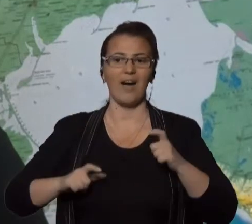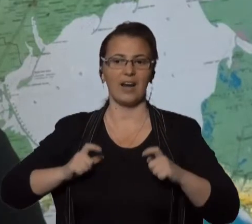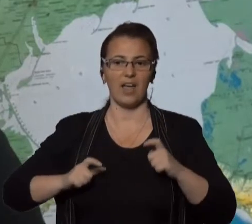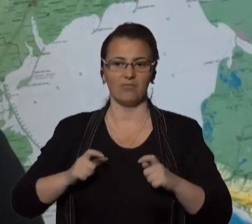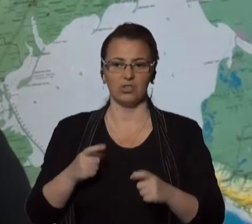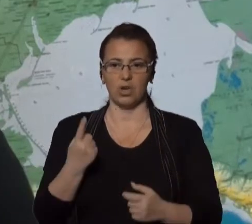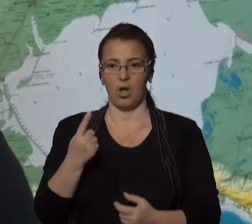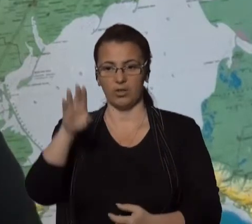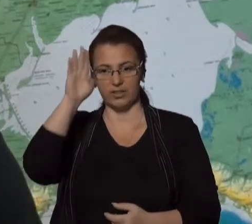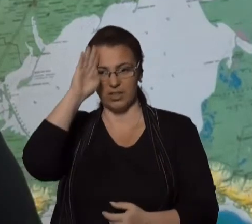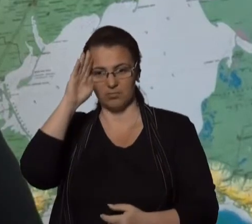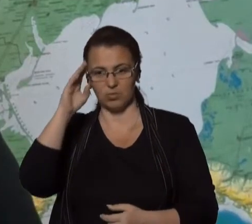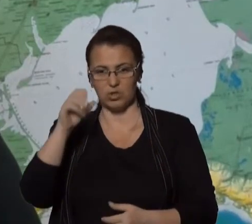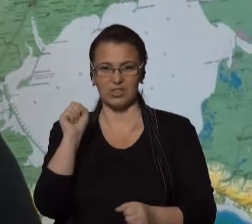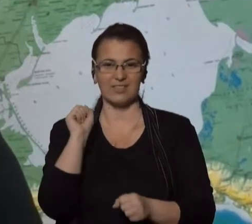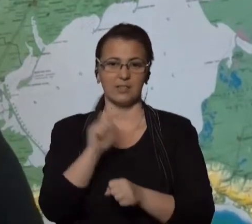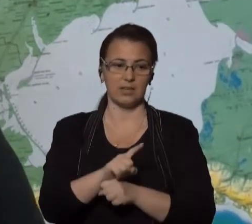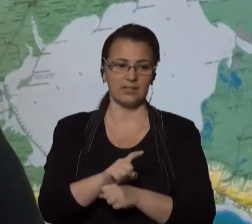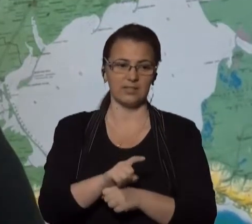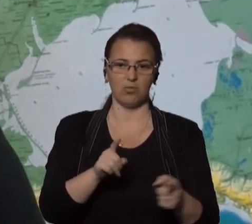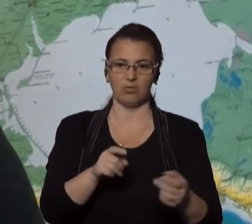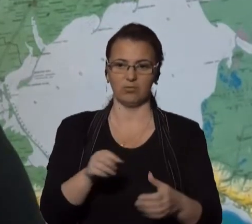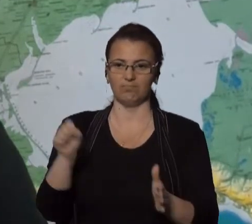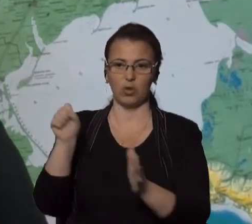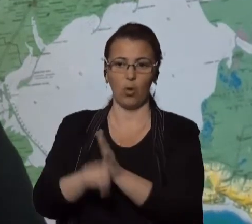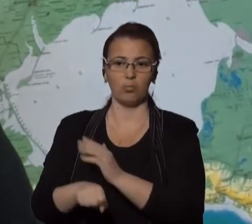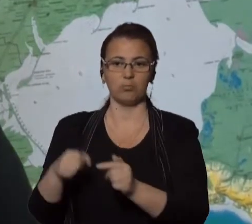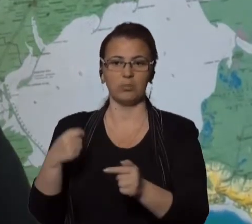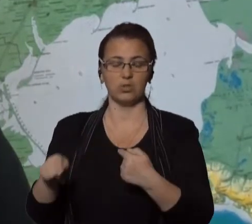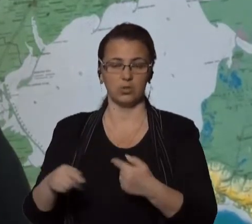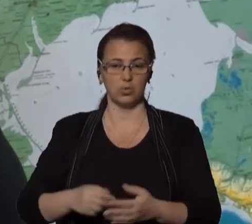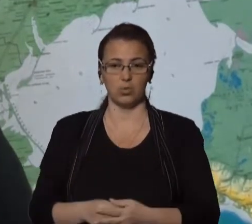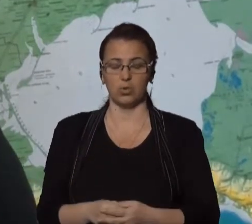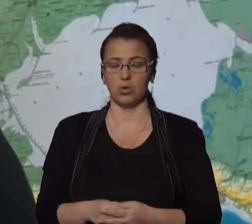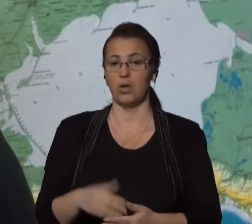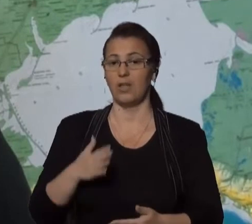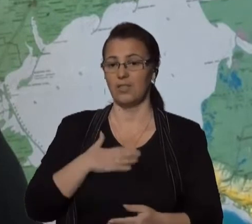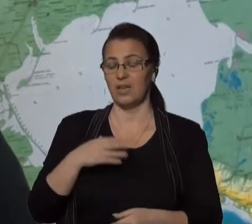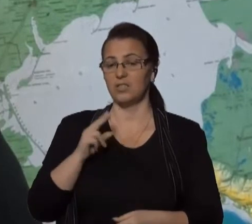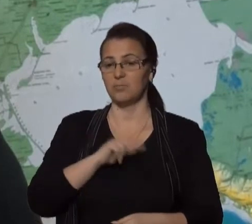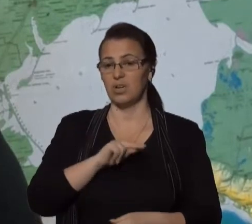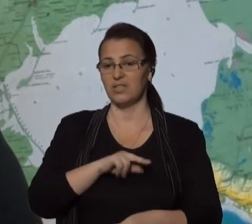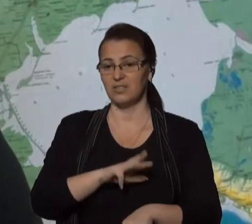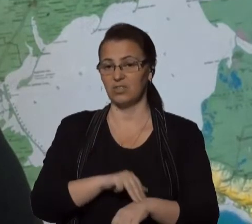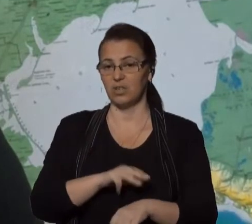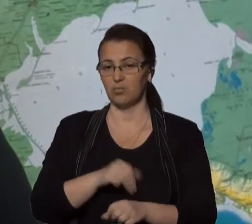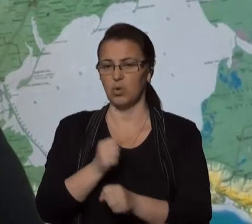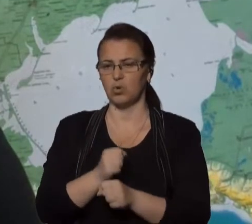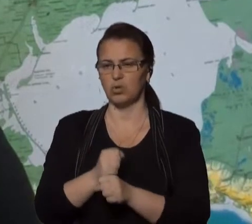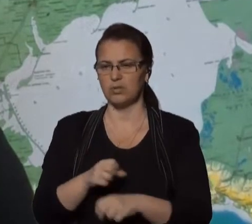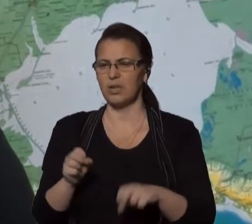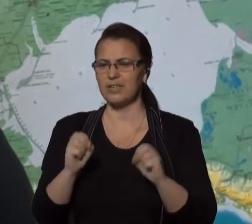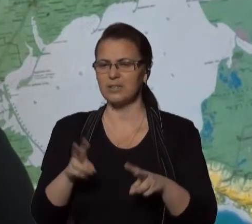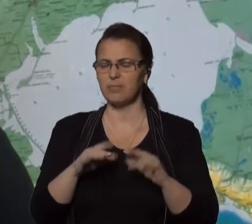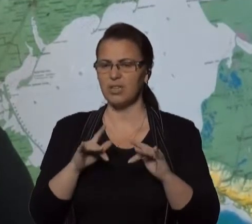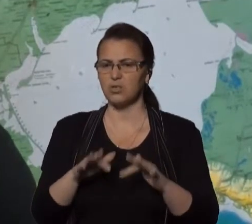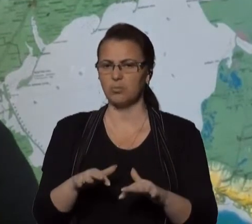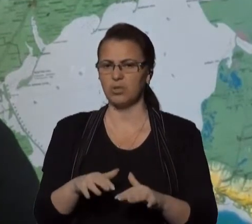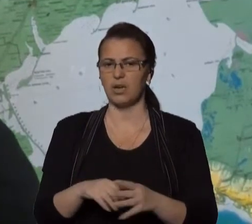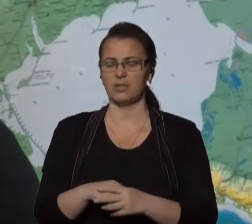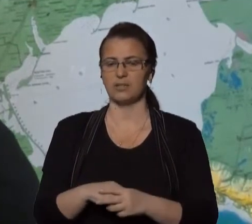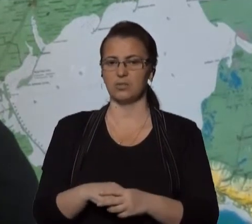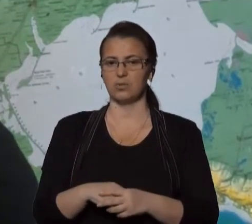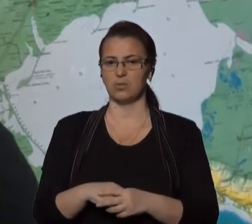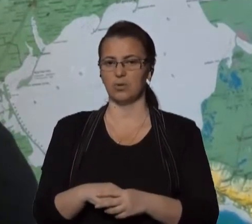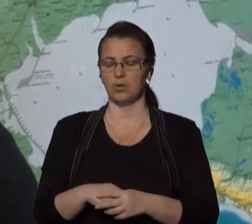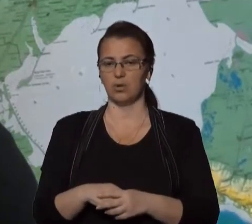декілька десятків тисяч гривень та автомобіль середнього класу. Наші працівники поліції розробили цілу спецоперацію, цінували